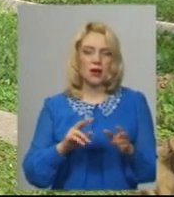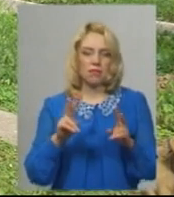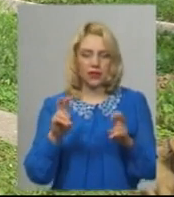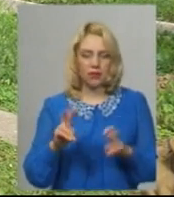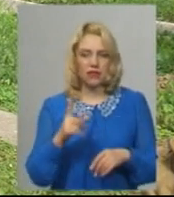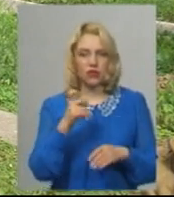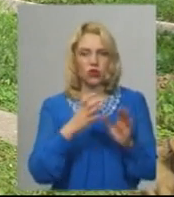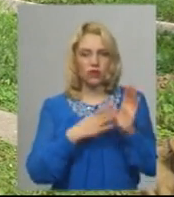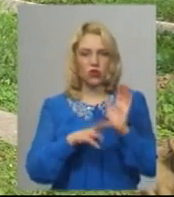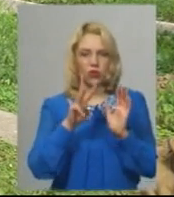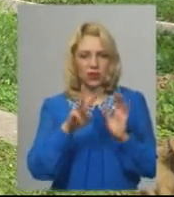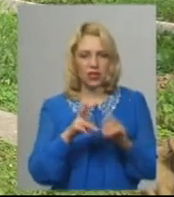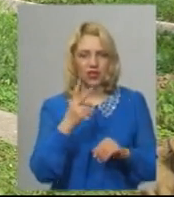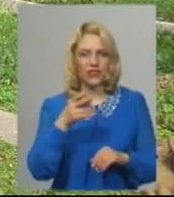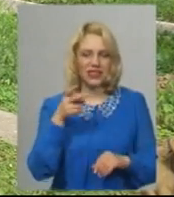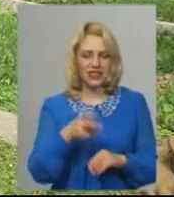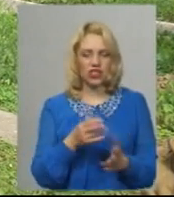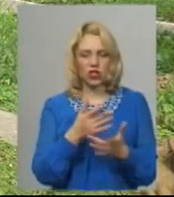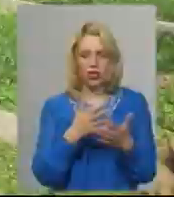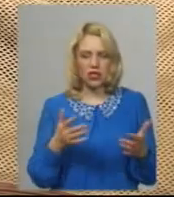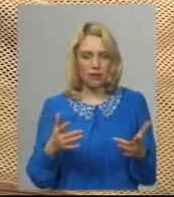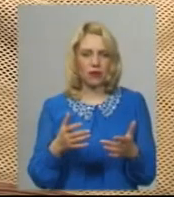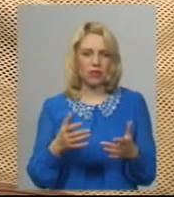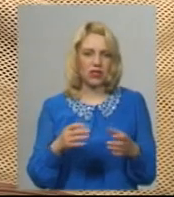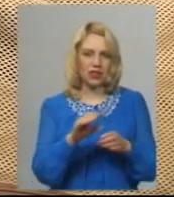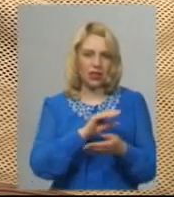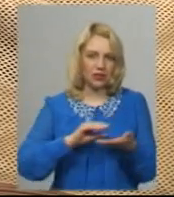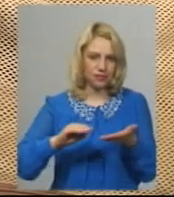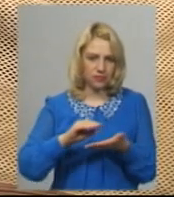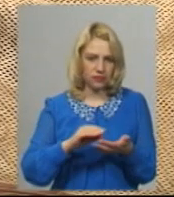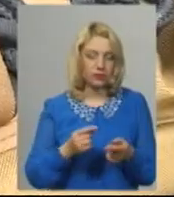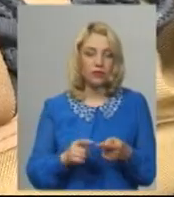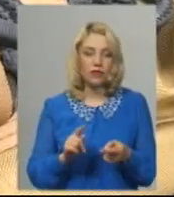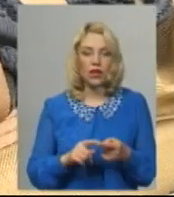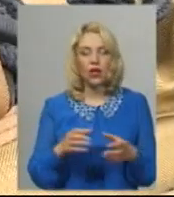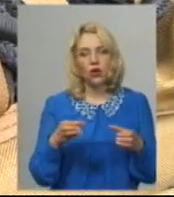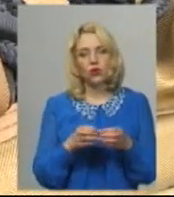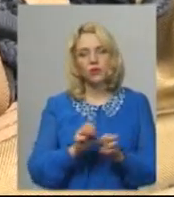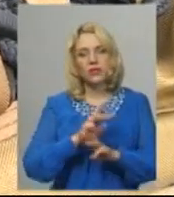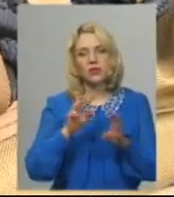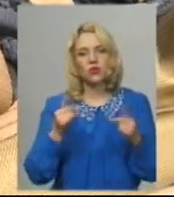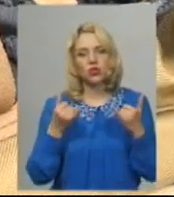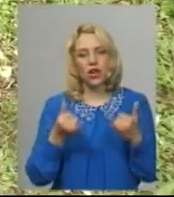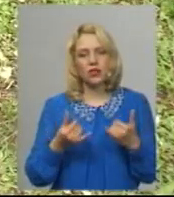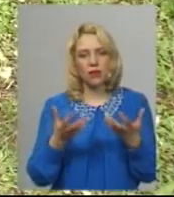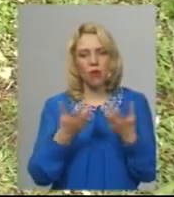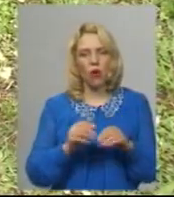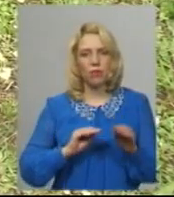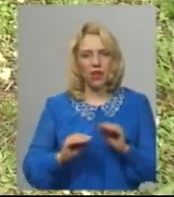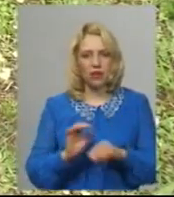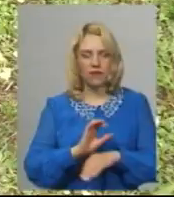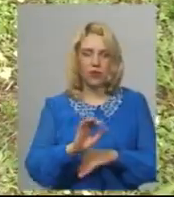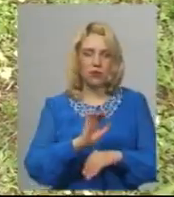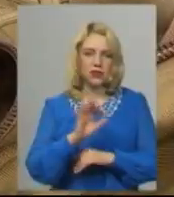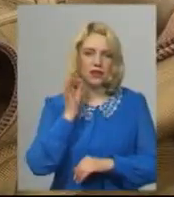більше, ніж 2 тисячі різноманітних боєприпасів. Група піротехнічних робіт забезпечена сучасним обладнанням виробництва Німеччини та США,